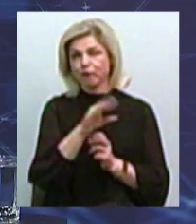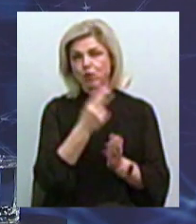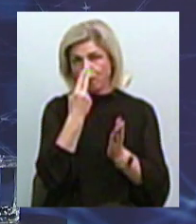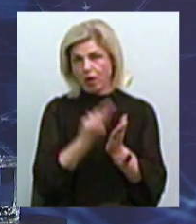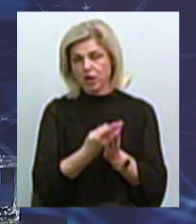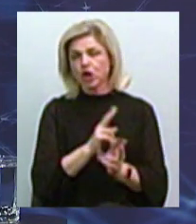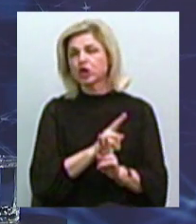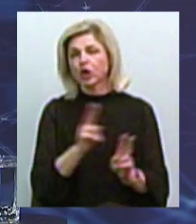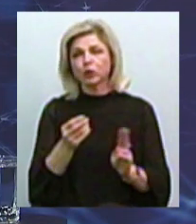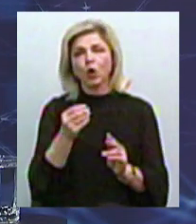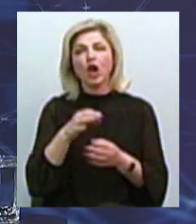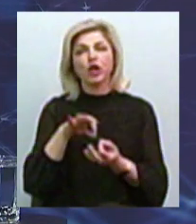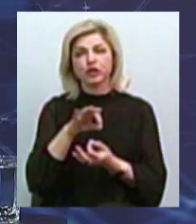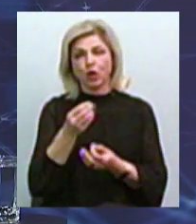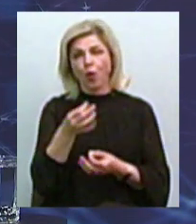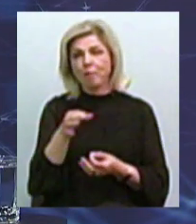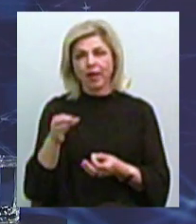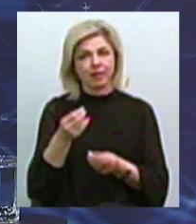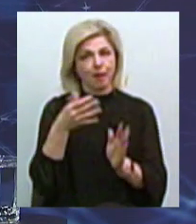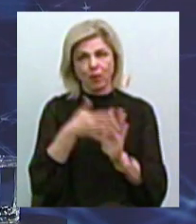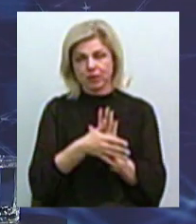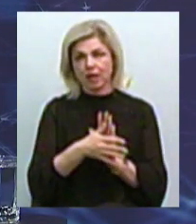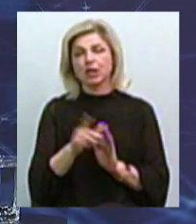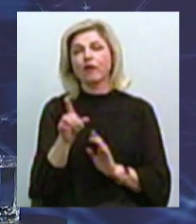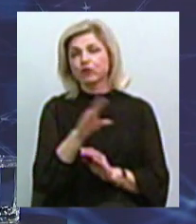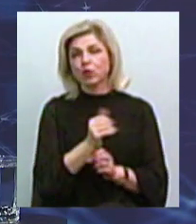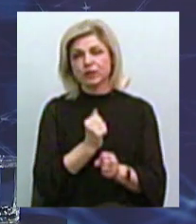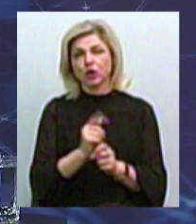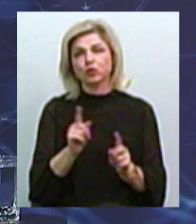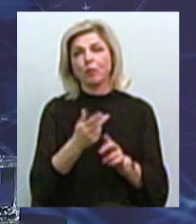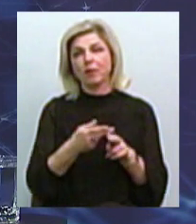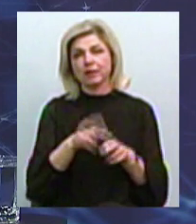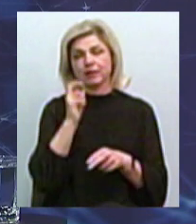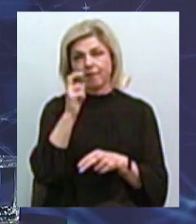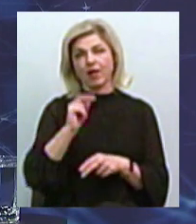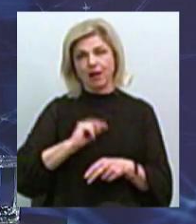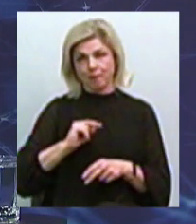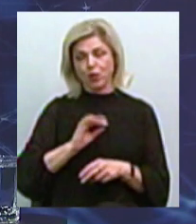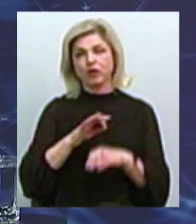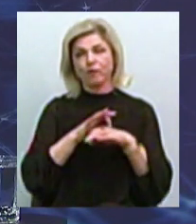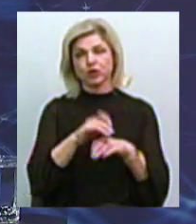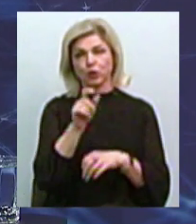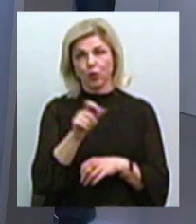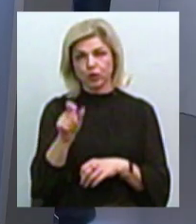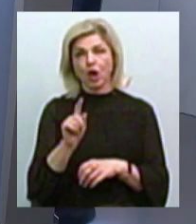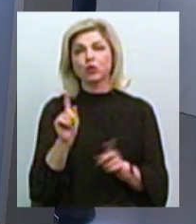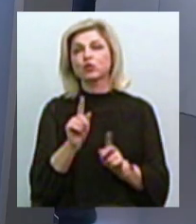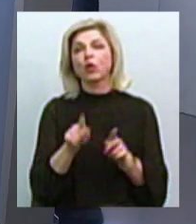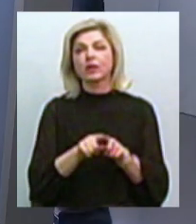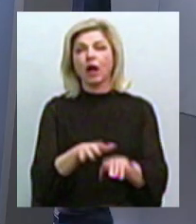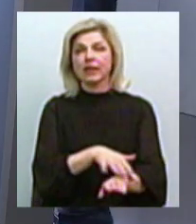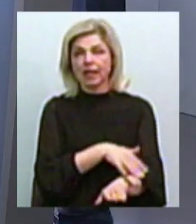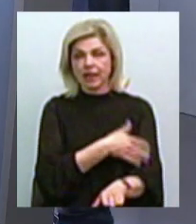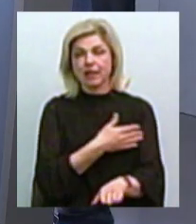копійки там не потратить. тільки лише на те, щоб цей трамвай був в робочому положенні і возив пассажирів. А то, що так длительно це проходит,